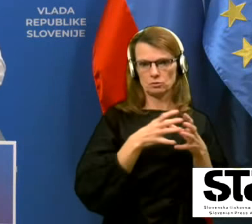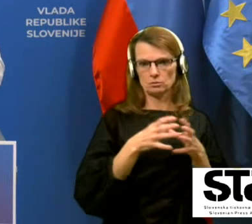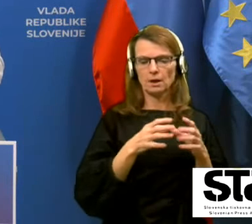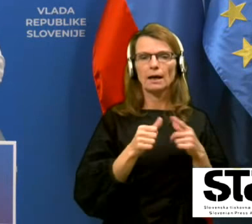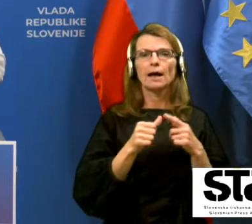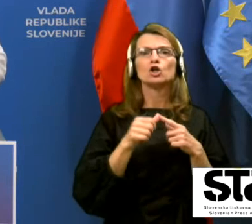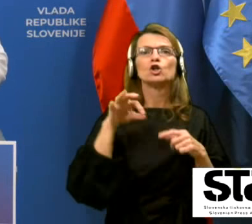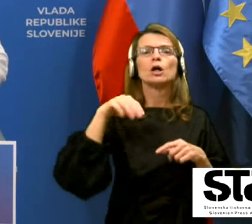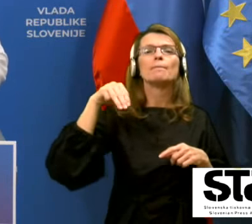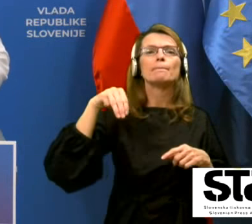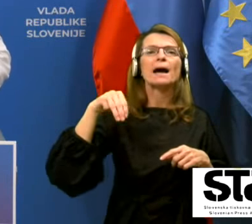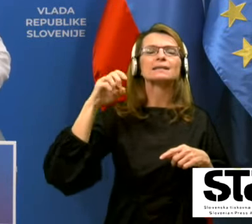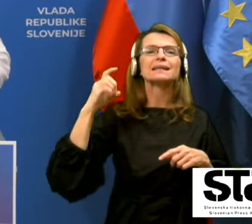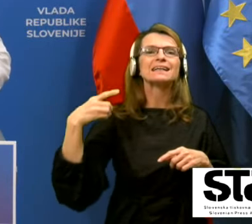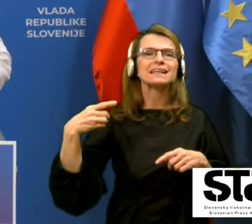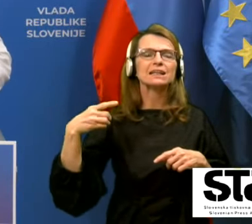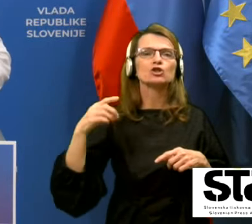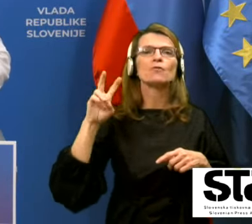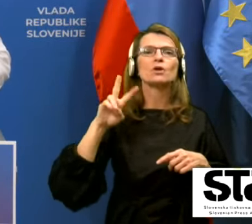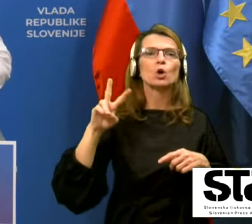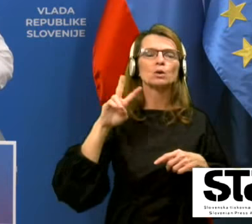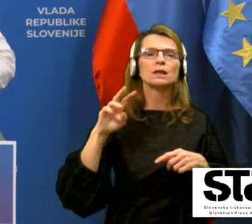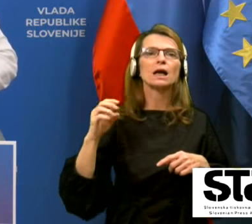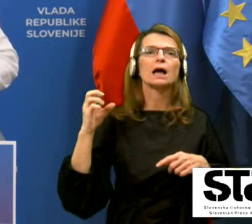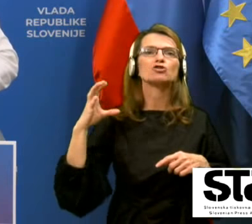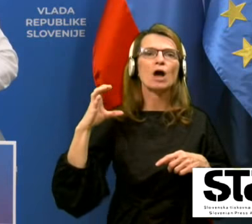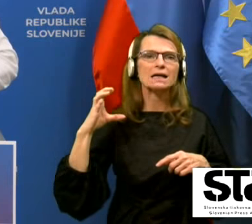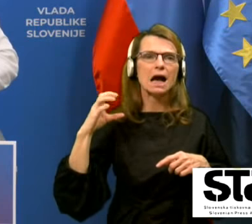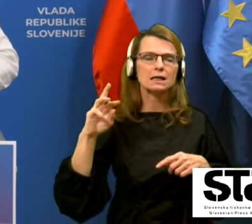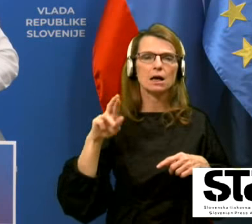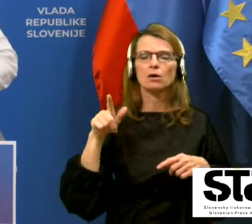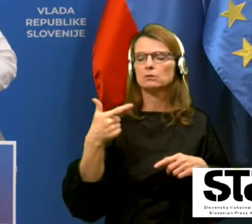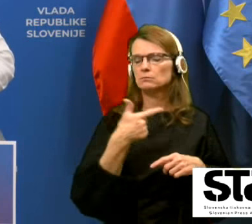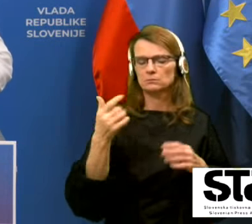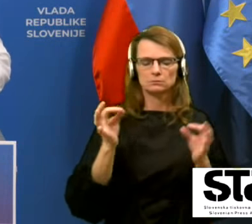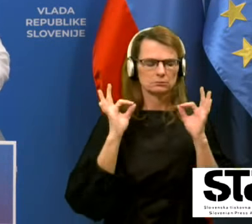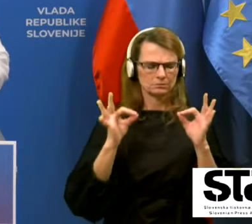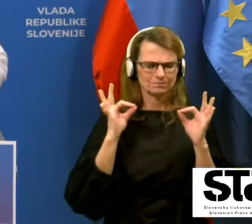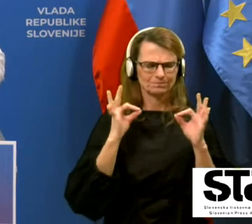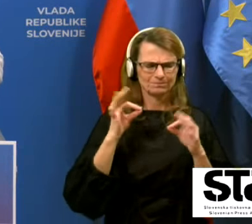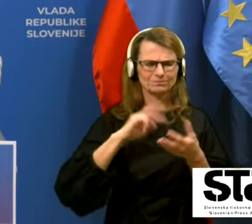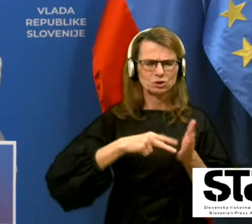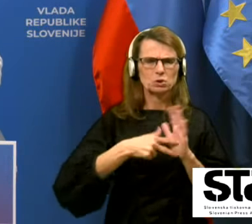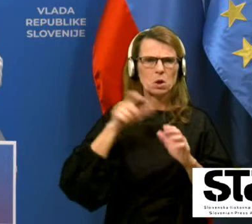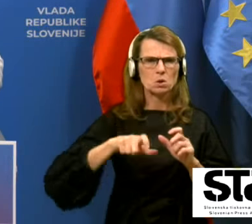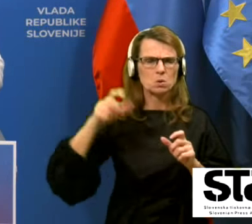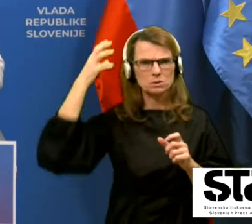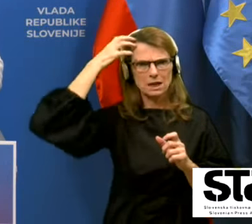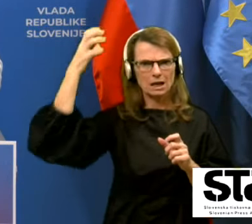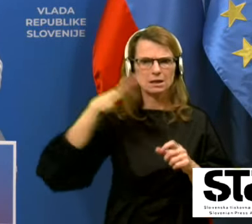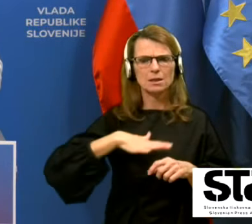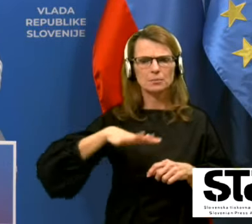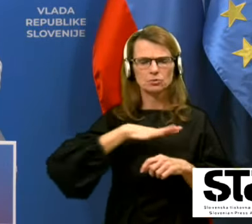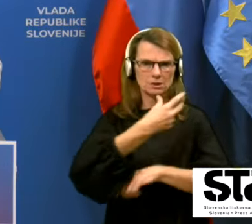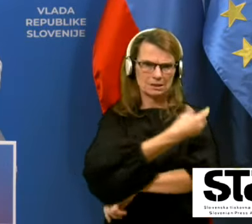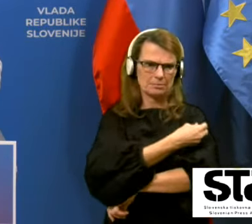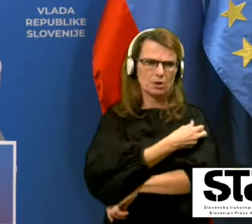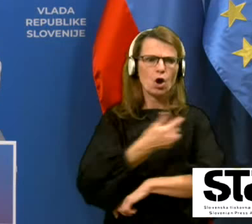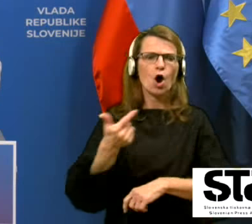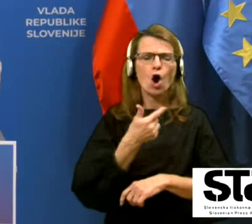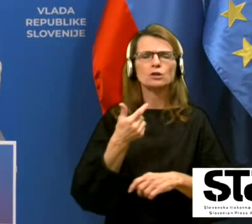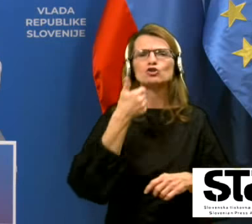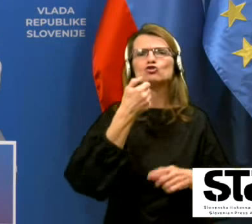-Vitek in dr. Veronika Včakar, dve čudoviti strokovnjakinji na področju cepljenja, ki bojo stokrat več, kot krvem jaz,